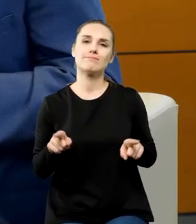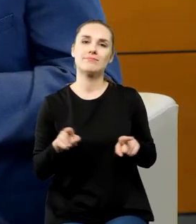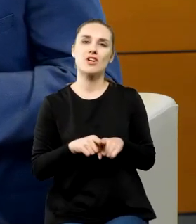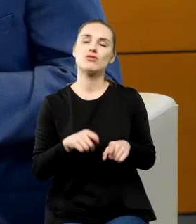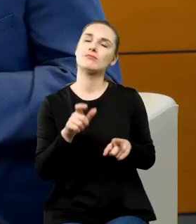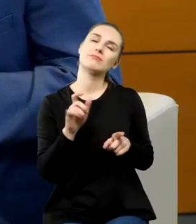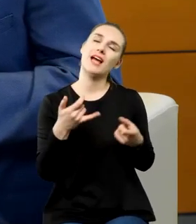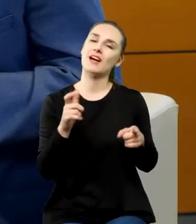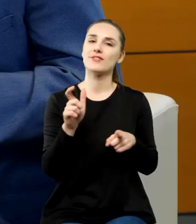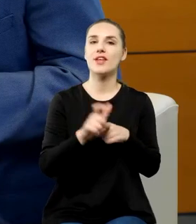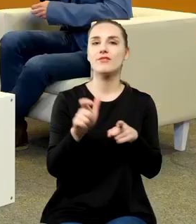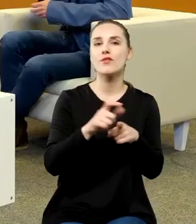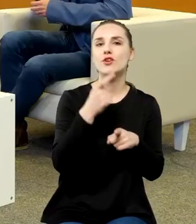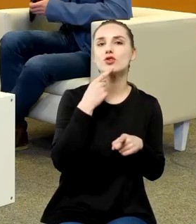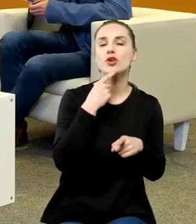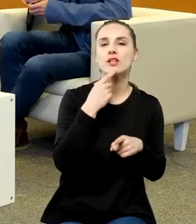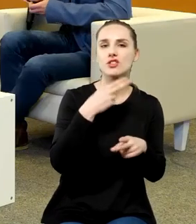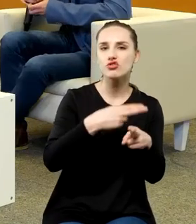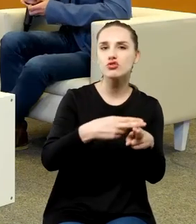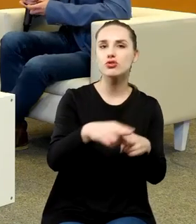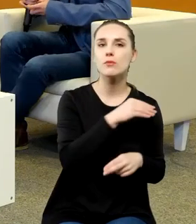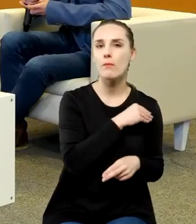definicji tego, czym jest polskość?